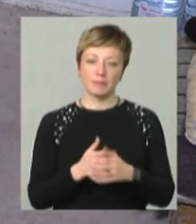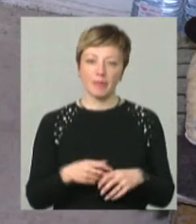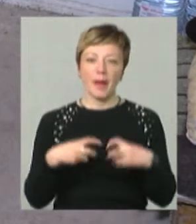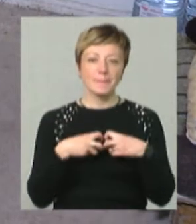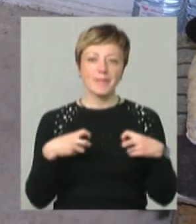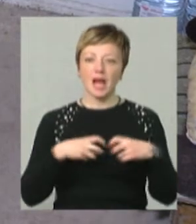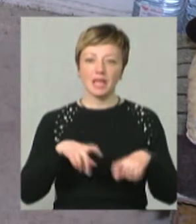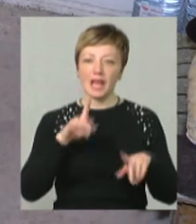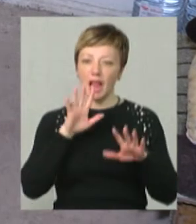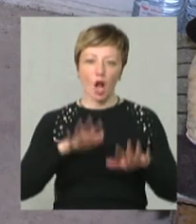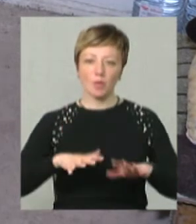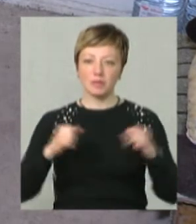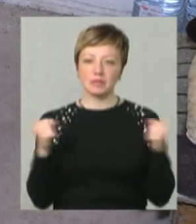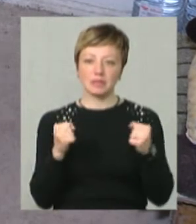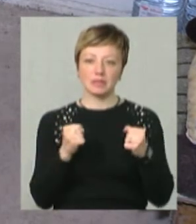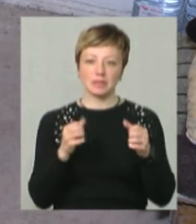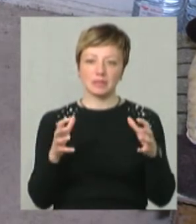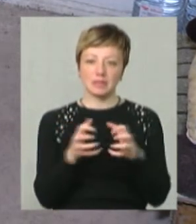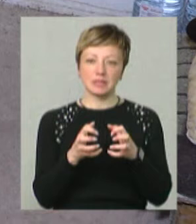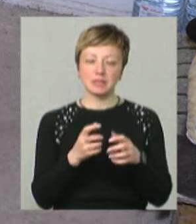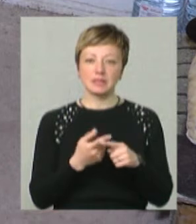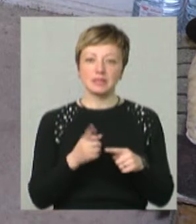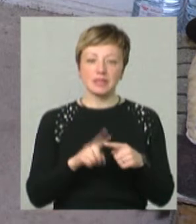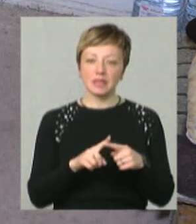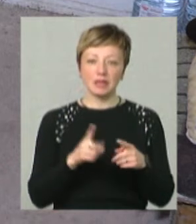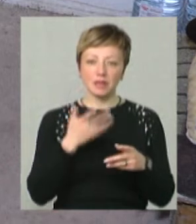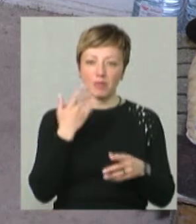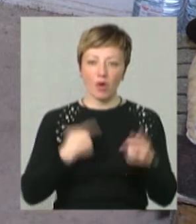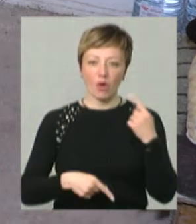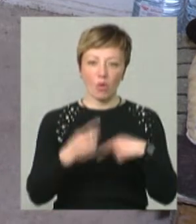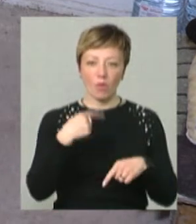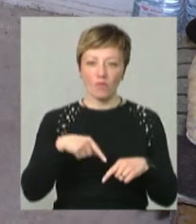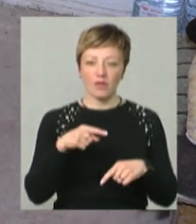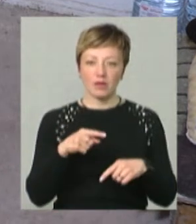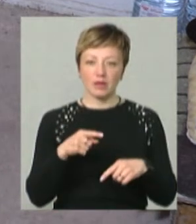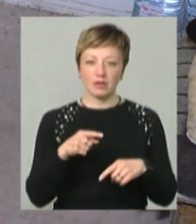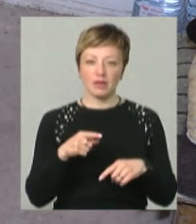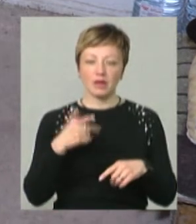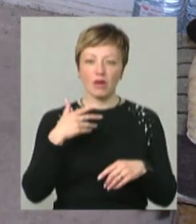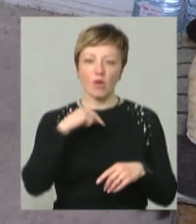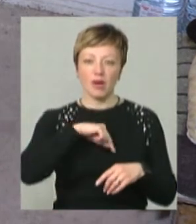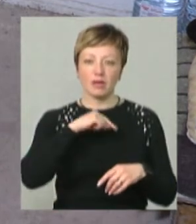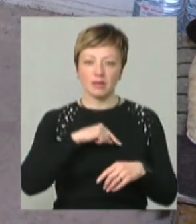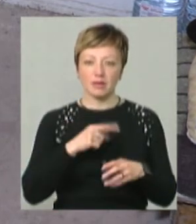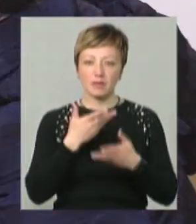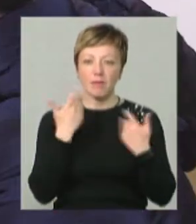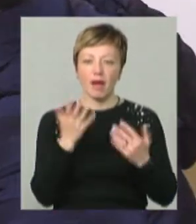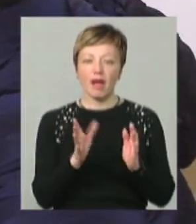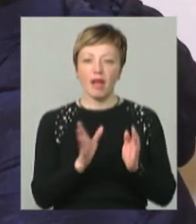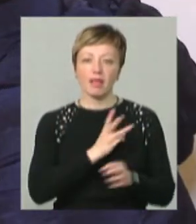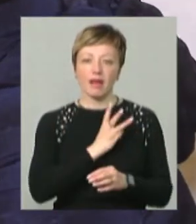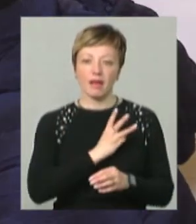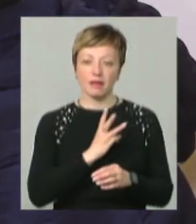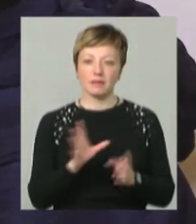'язи не люблять зажиму, затиску, це ригідні зони, тоді не проходить кров і не обезпечується організм вегетативною енергією.